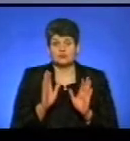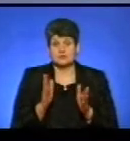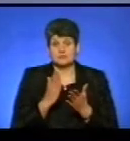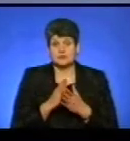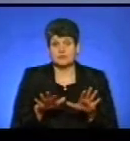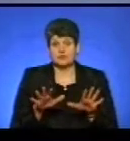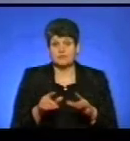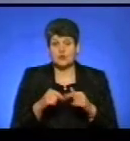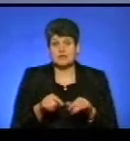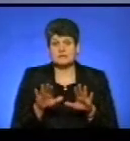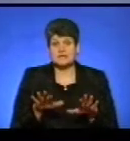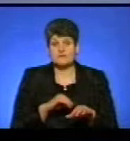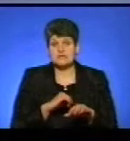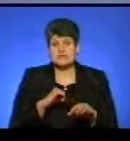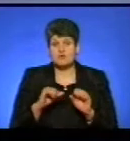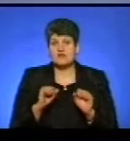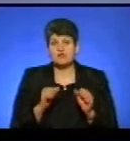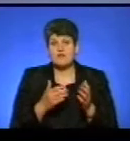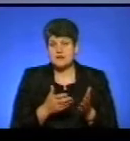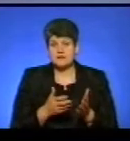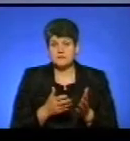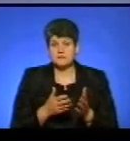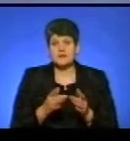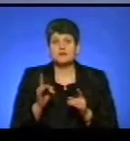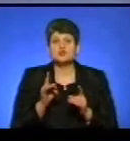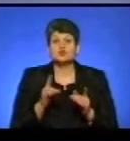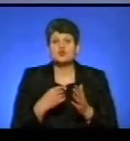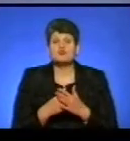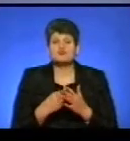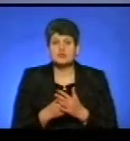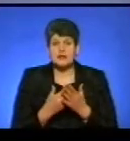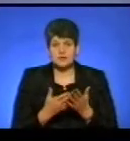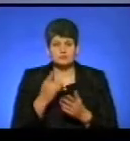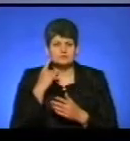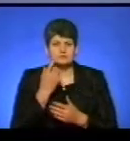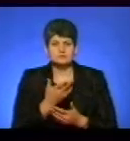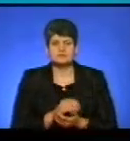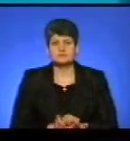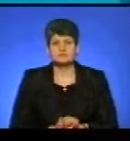посади в органах місцевого самоврядування. Власне, що з бюджетом? Почуємо далі.